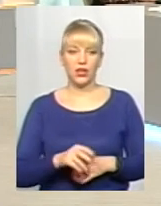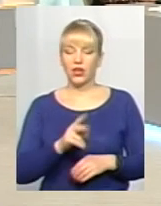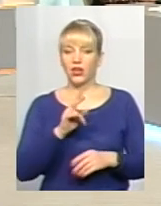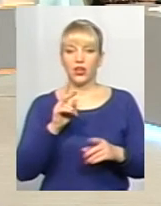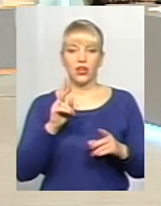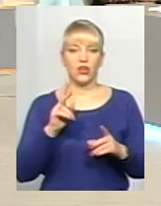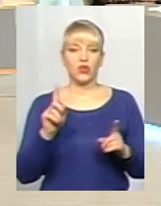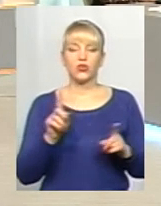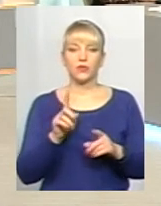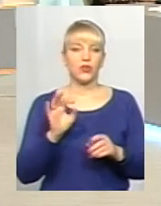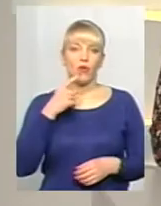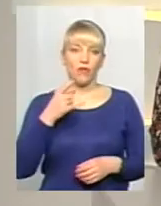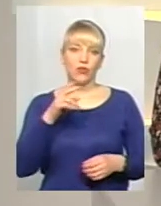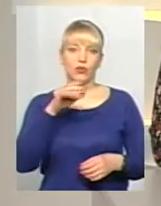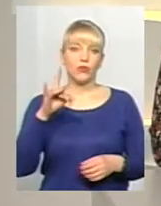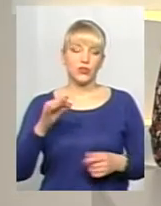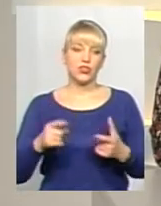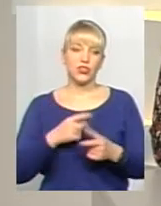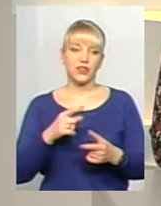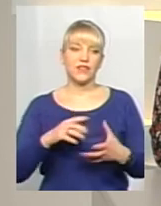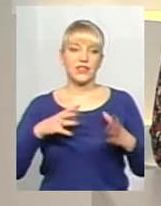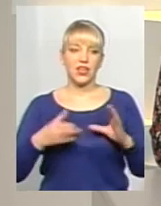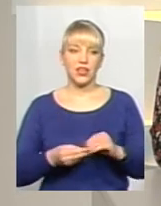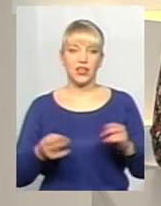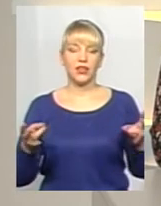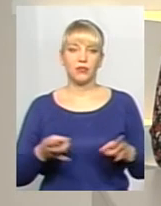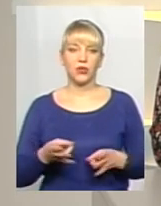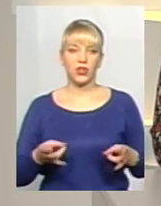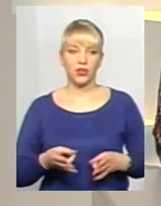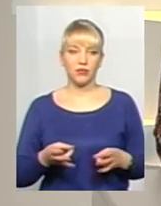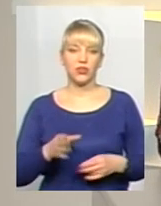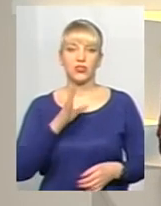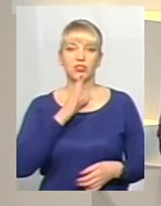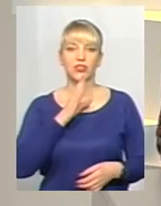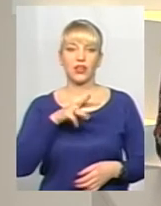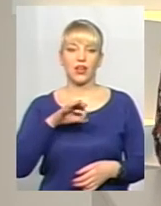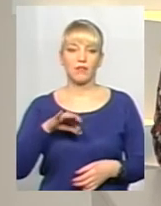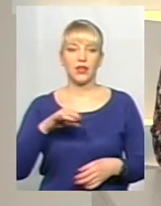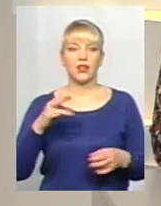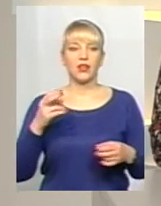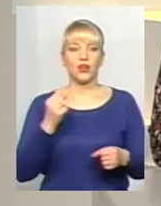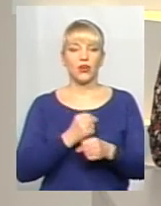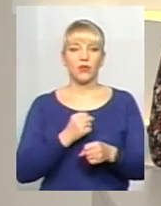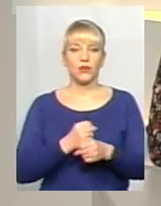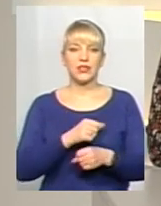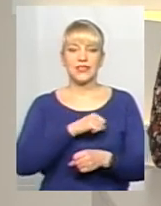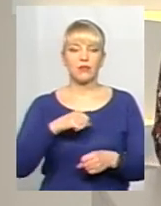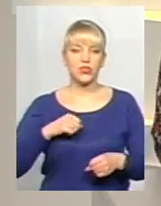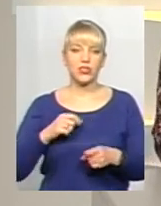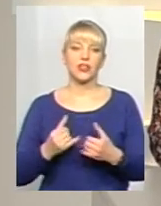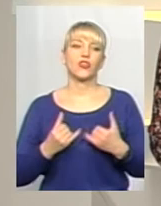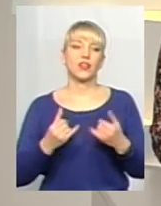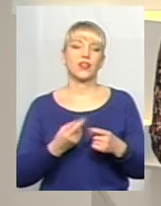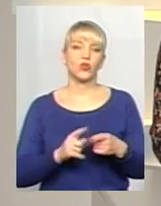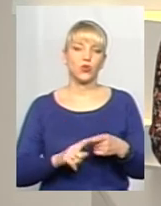ніхто ніколи нікому б не розказав. Взагалі потрібно жінкам щось робити самостійно для того, або